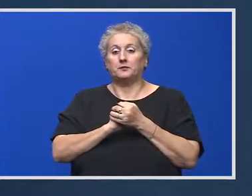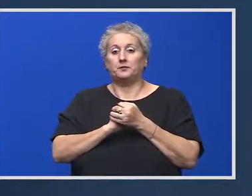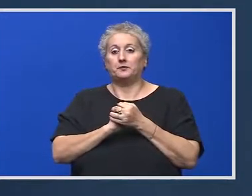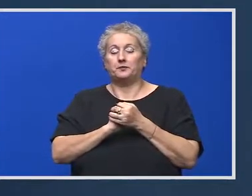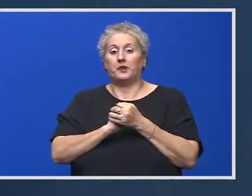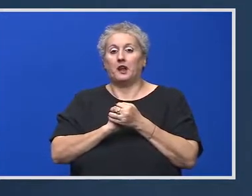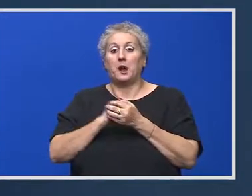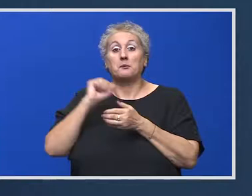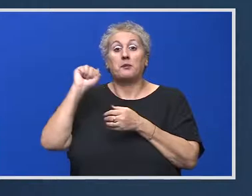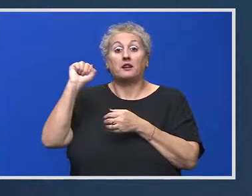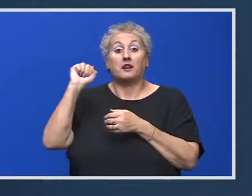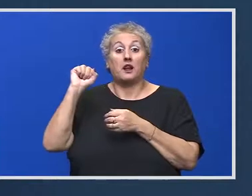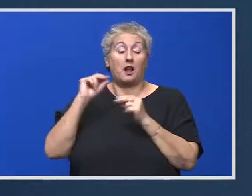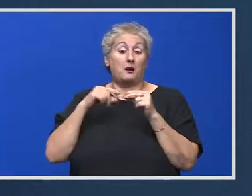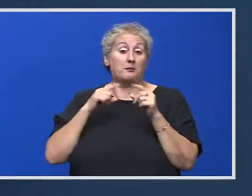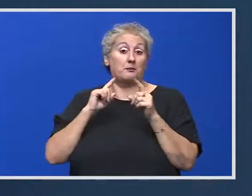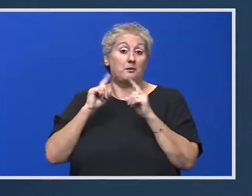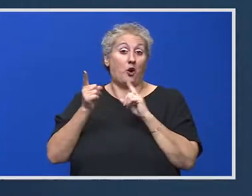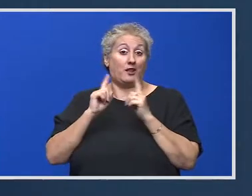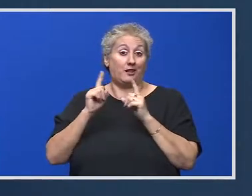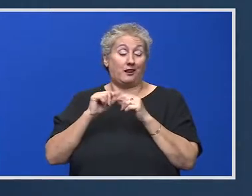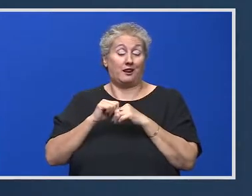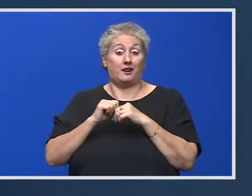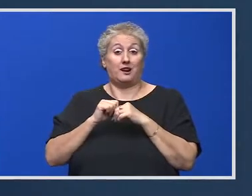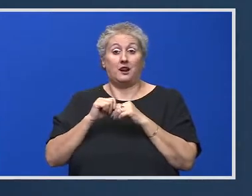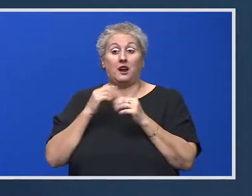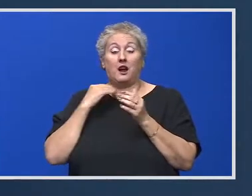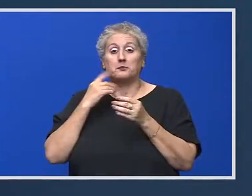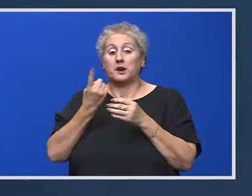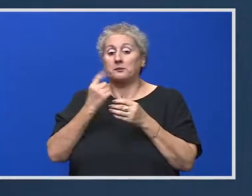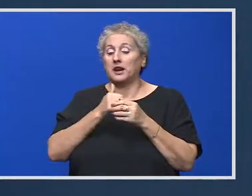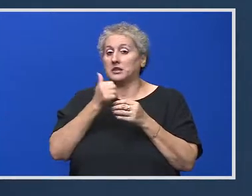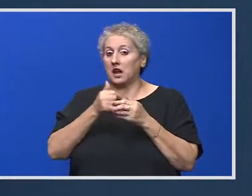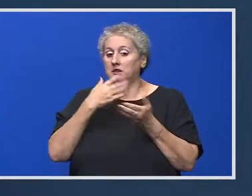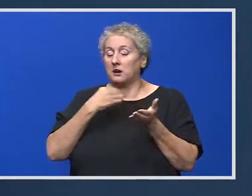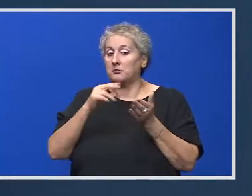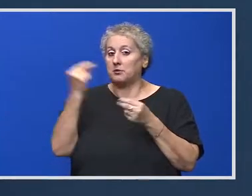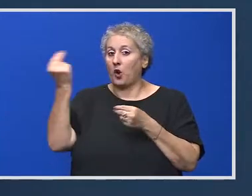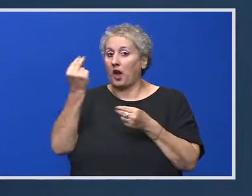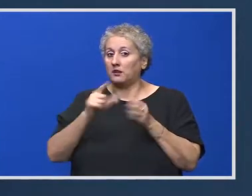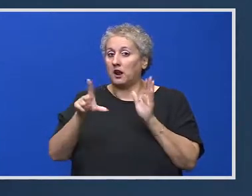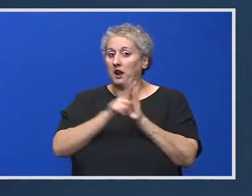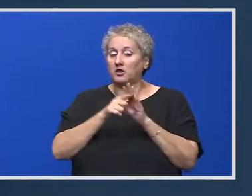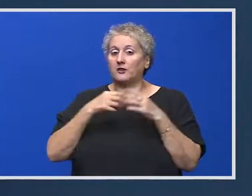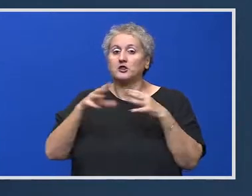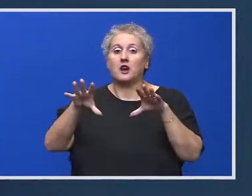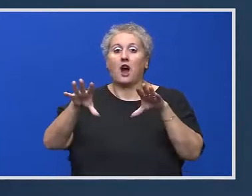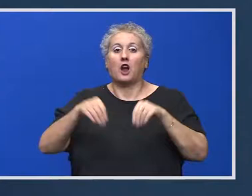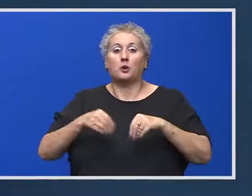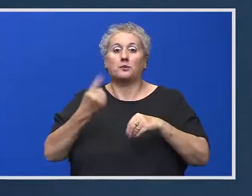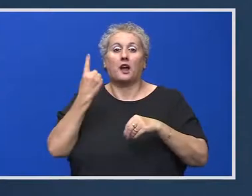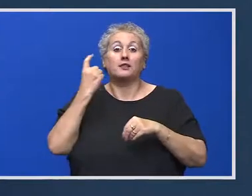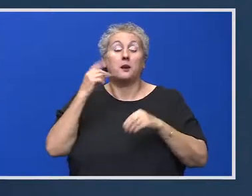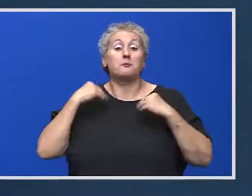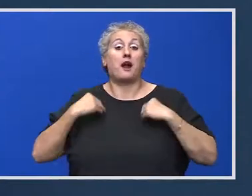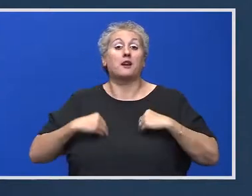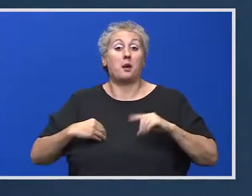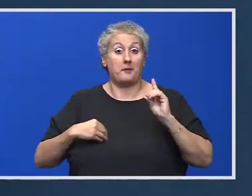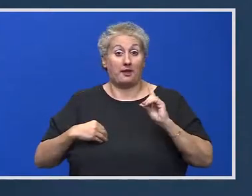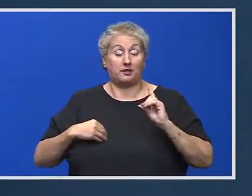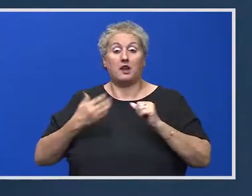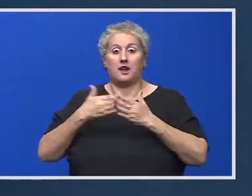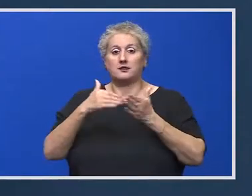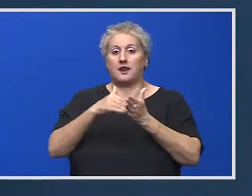reprezentării partidelor politice, pentru că în ultimă instanță acest proiect de lege va fi adoptat de către Parlamentul României. Este